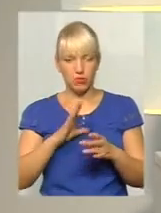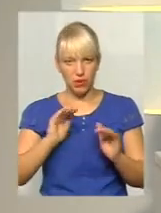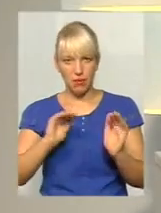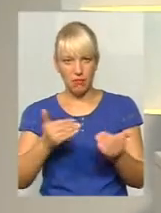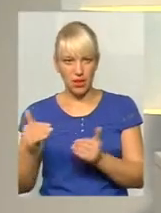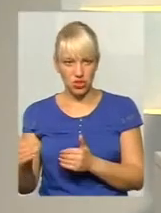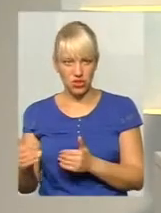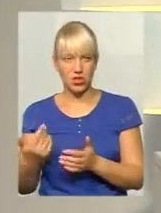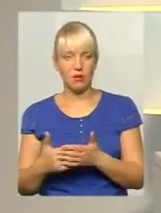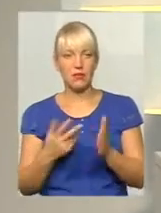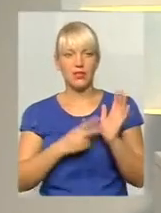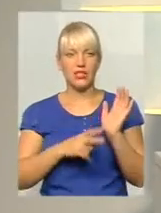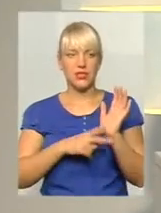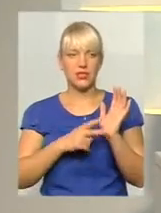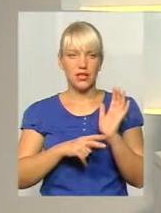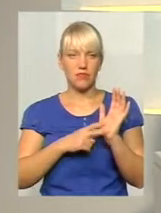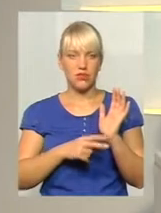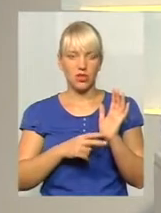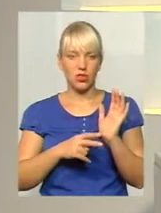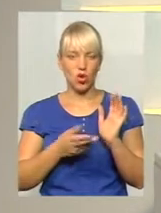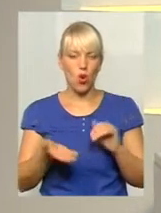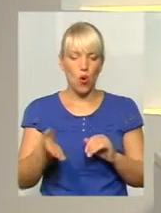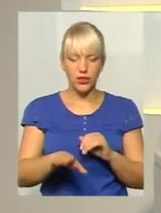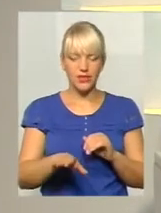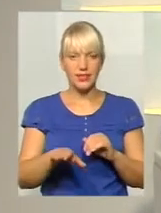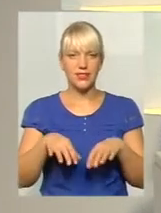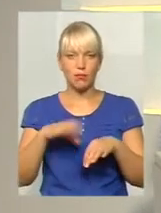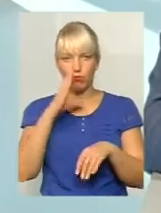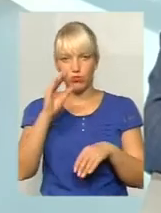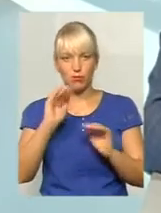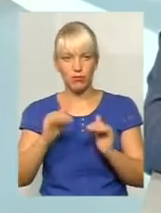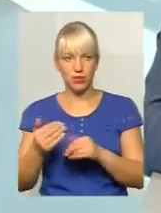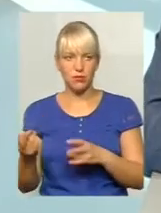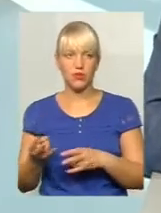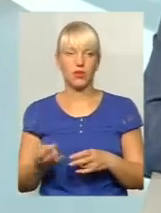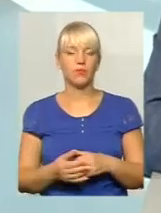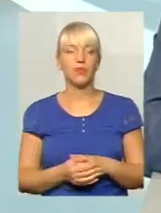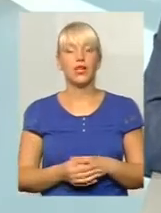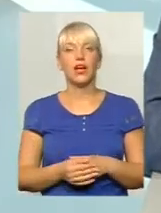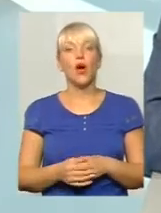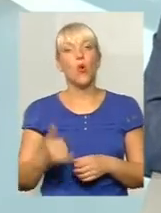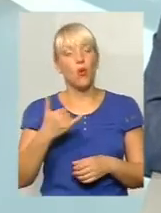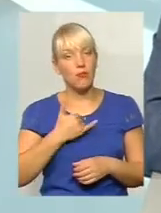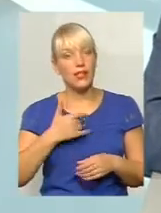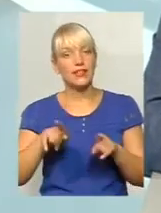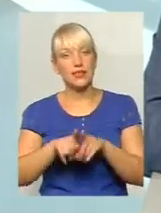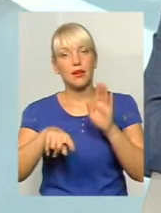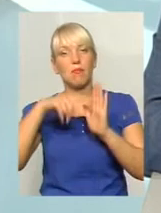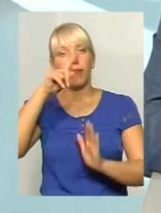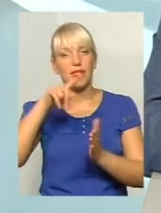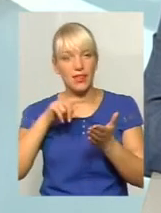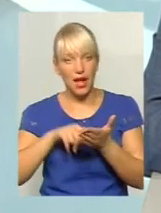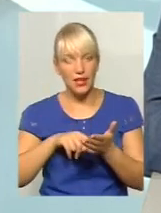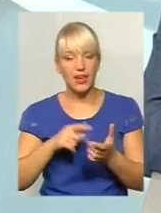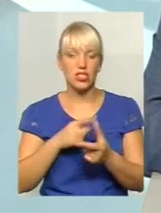Там, на 70-80 одиниць. Так, і плануємо зробити менше. Так. От, в мене є запитання, чи не станеться так,